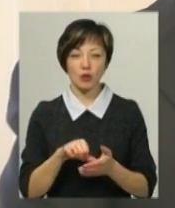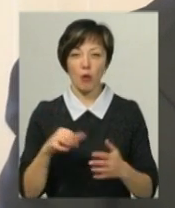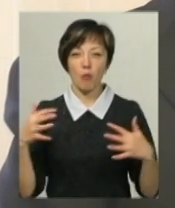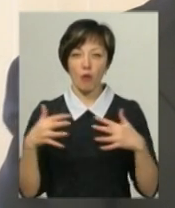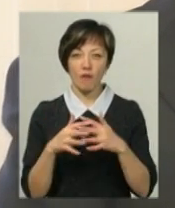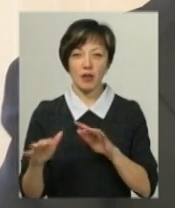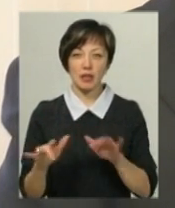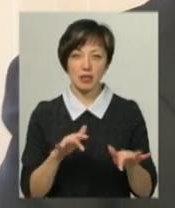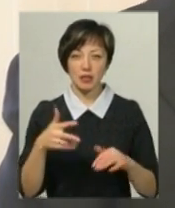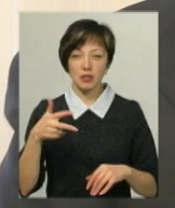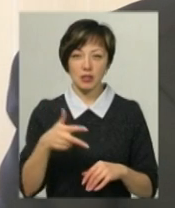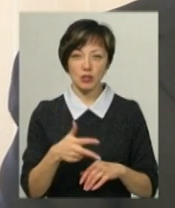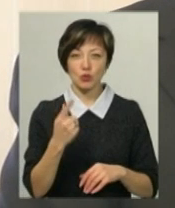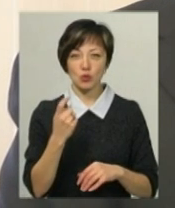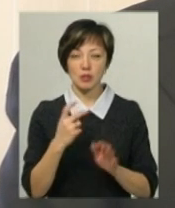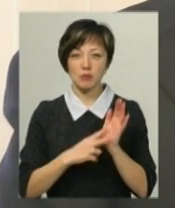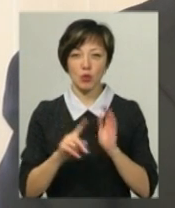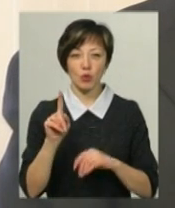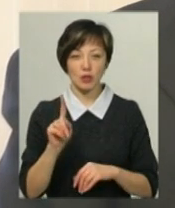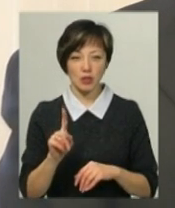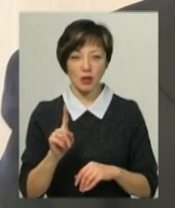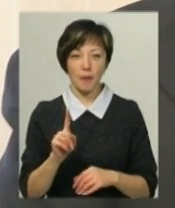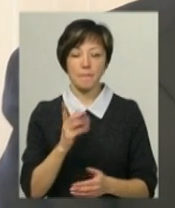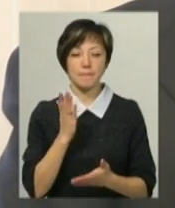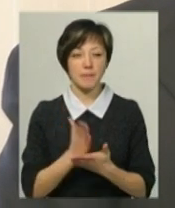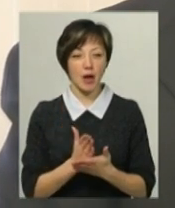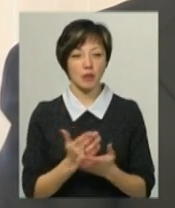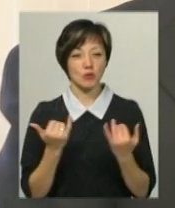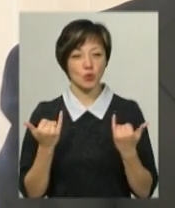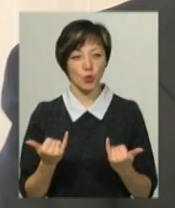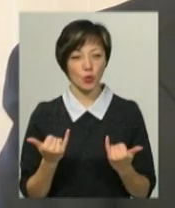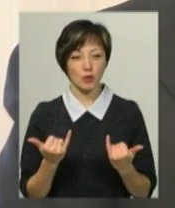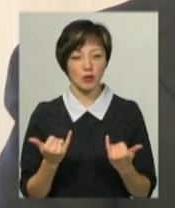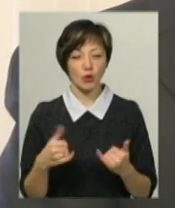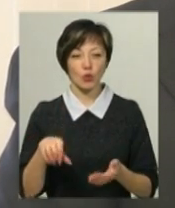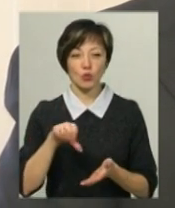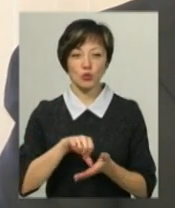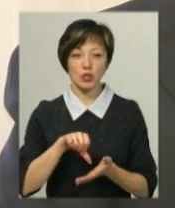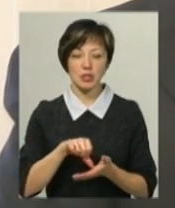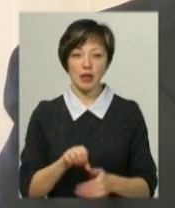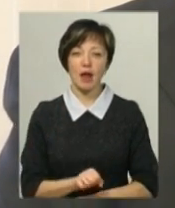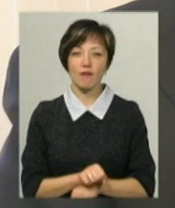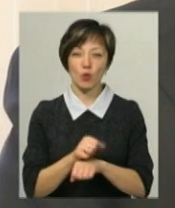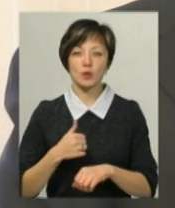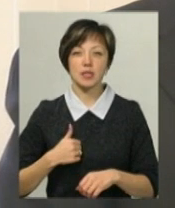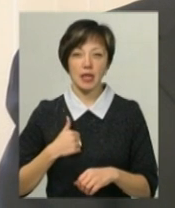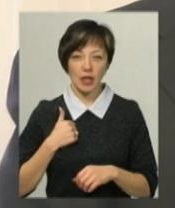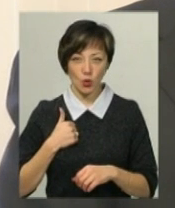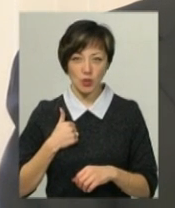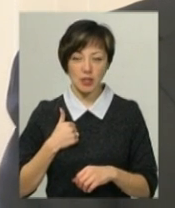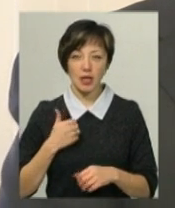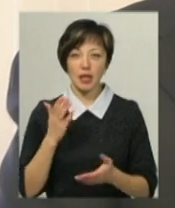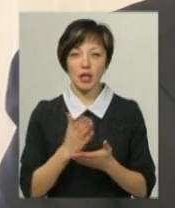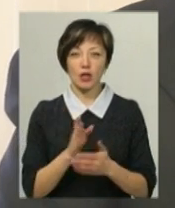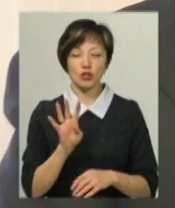бойових дій є 3 171. Маємо сьогодні учасників Революції Гідності